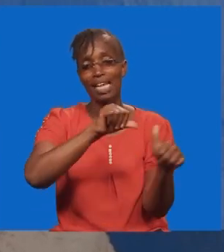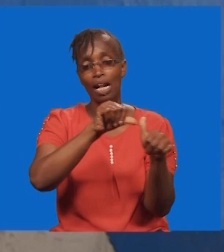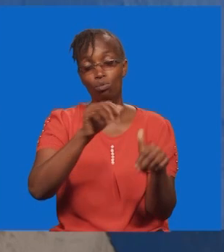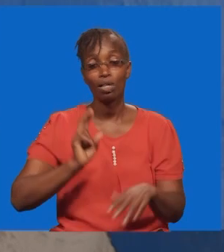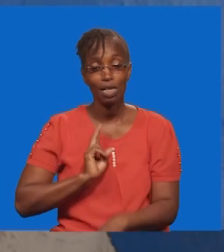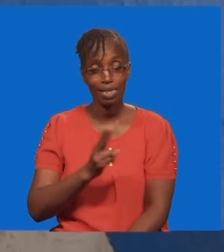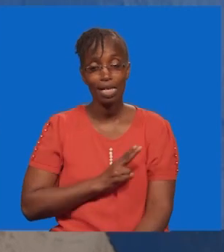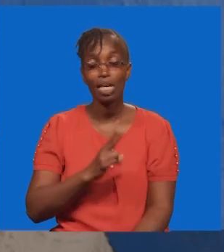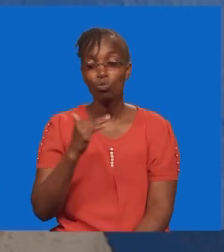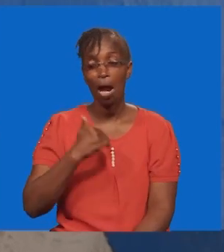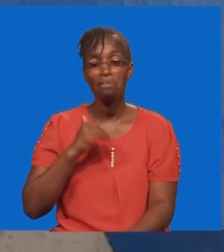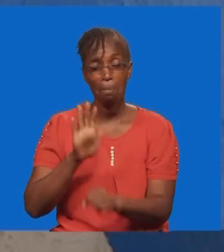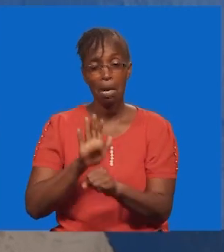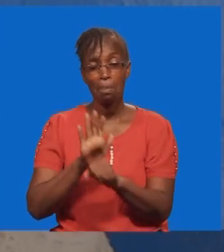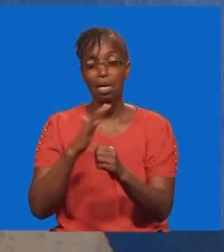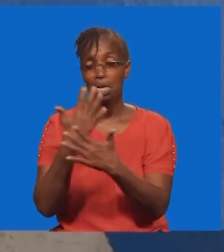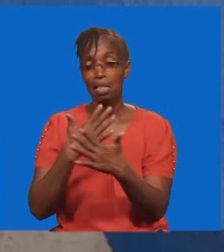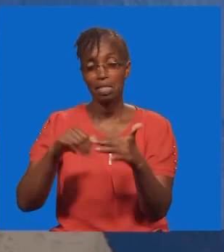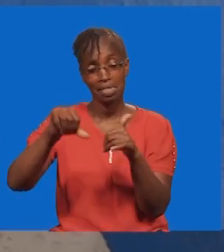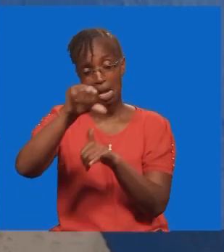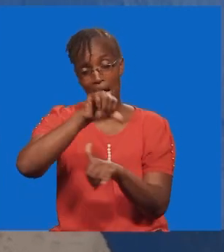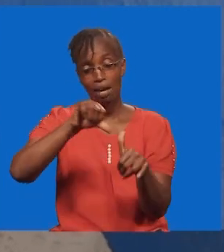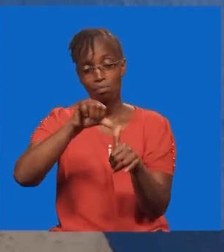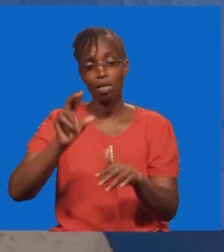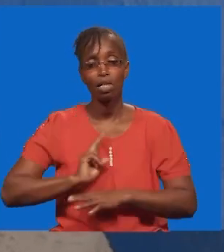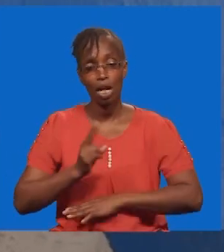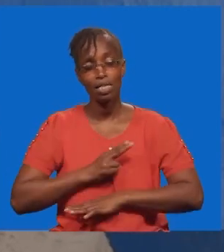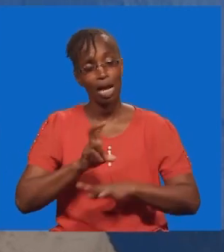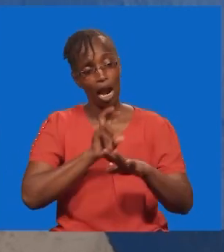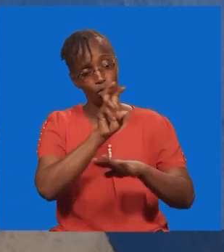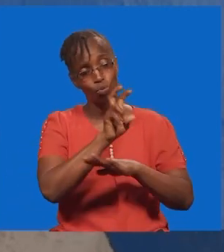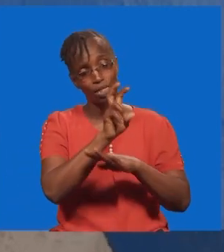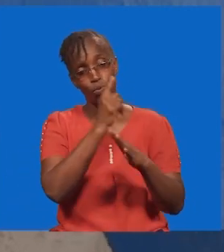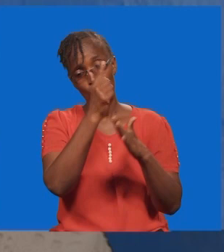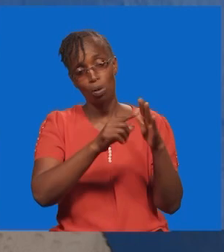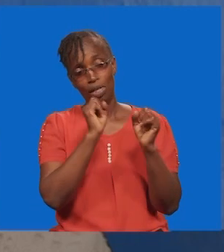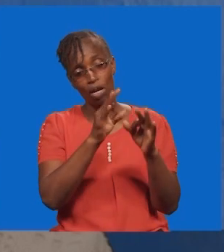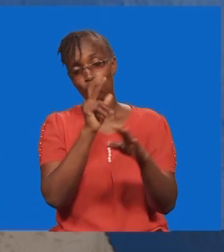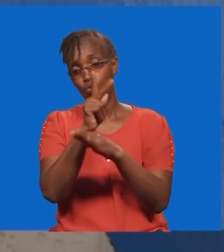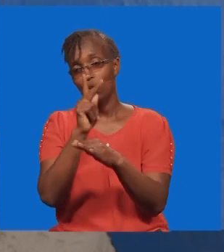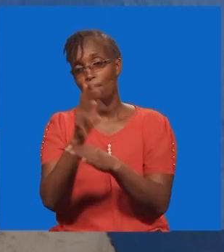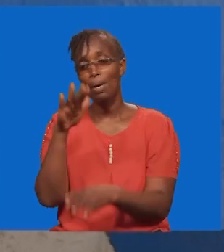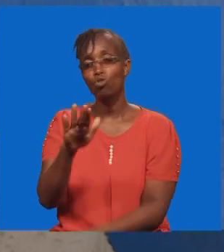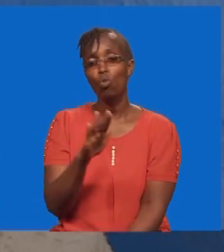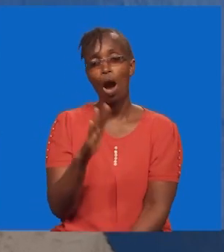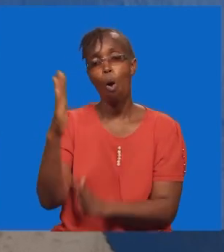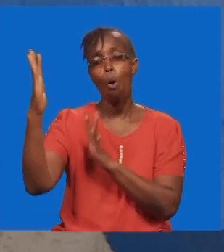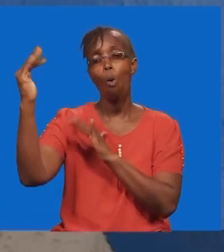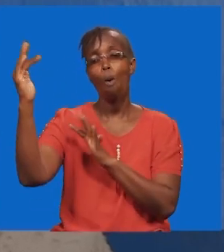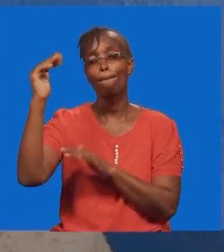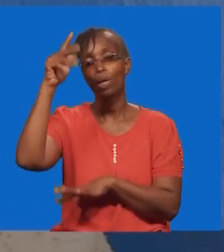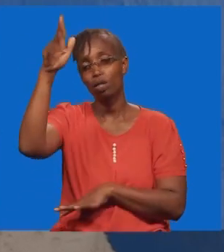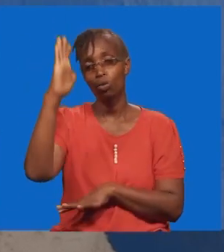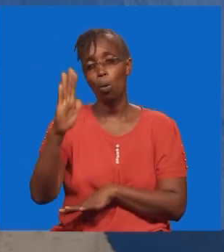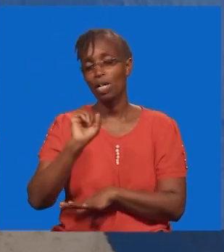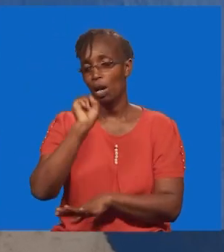Siku kuende ile ingine kuna mambo ambayo na tusunguka. Na tunaona ya kwamba, ukiweka mawazo yako kwa